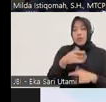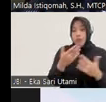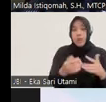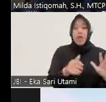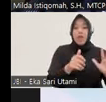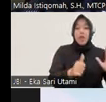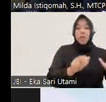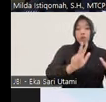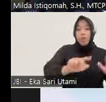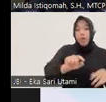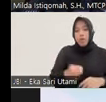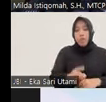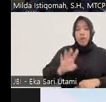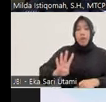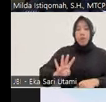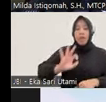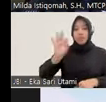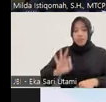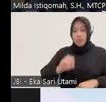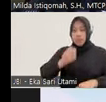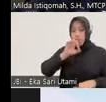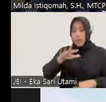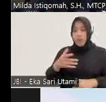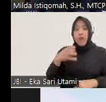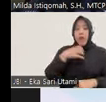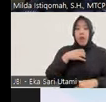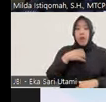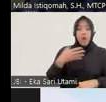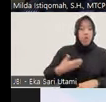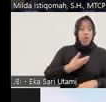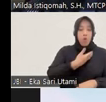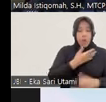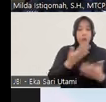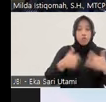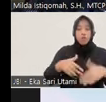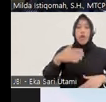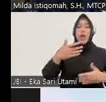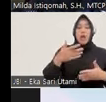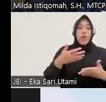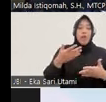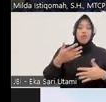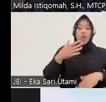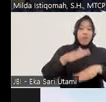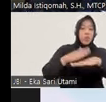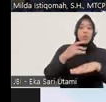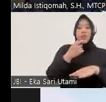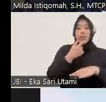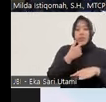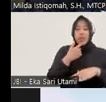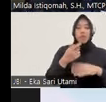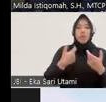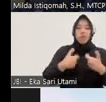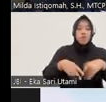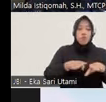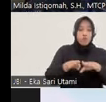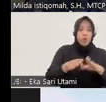,4% itu menyatakan bahwa hak-hak korban sudah terpenuhi dalam penanganan tindak pidana berdasarkan keadilan